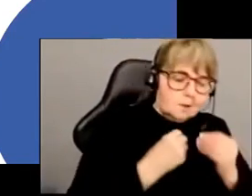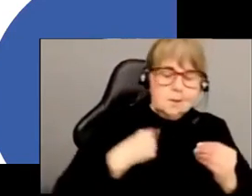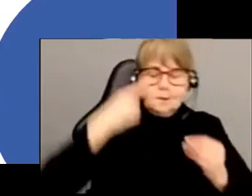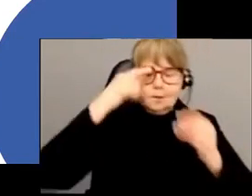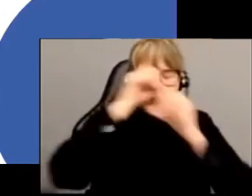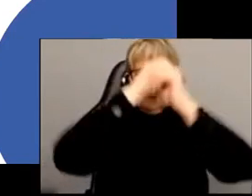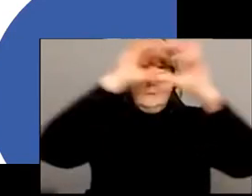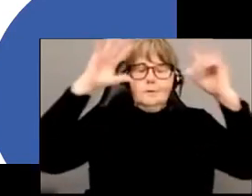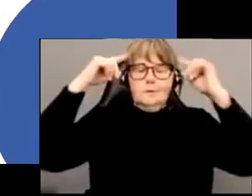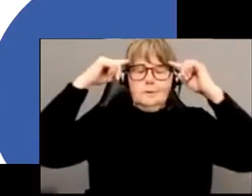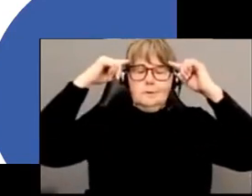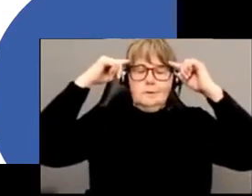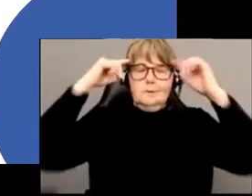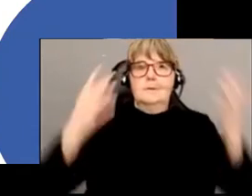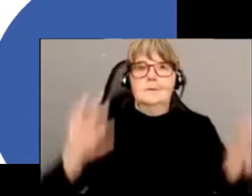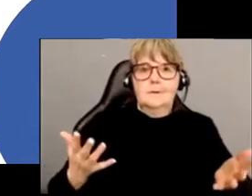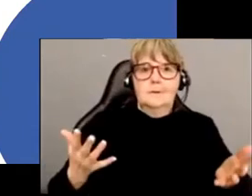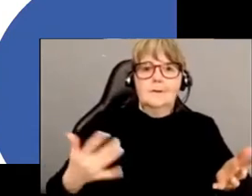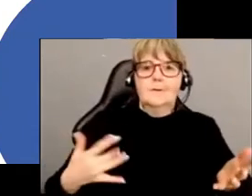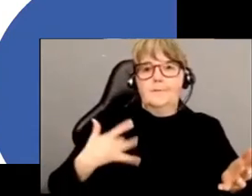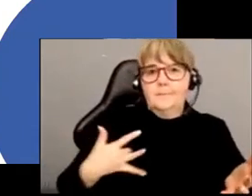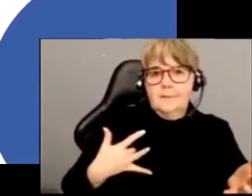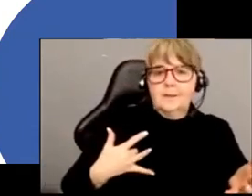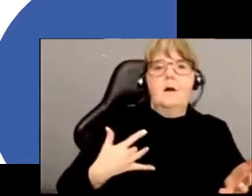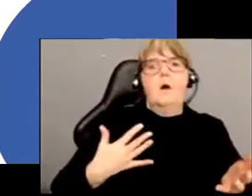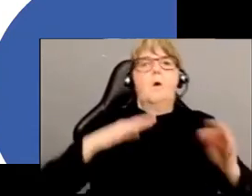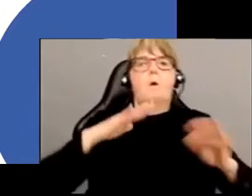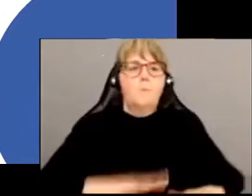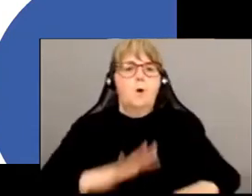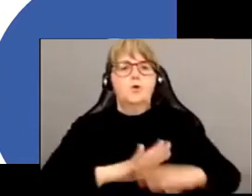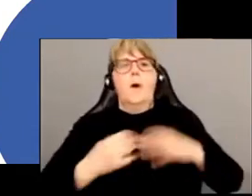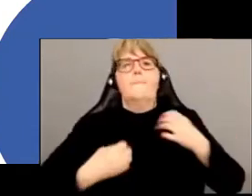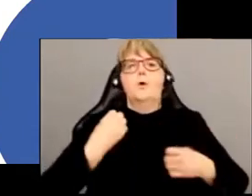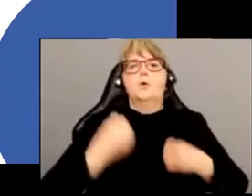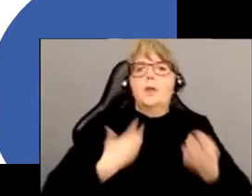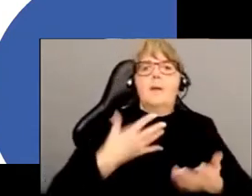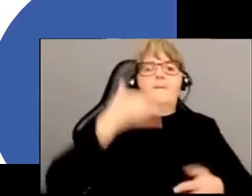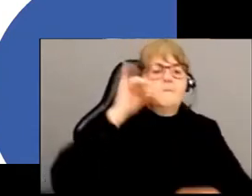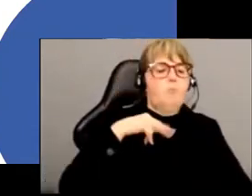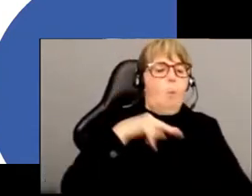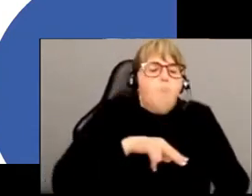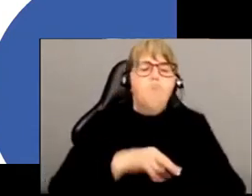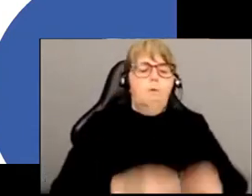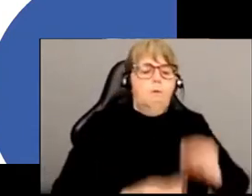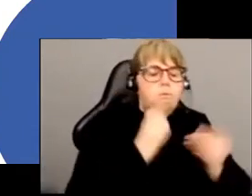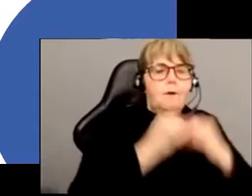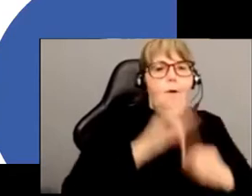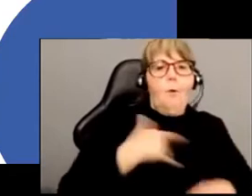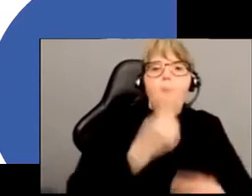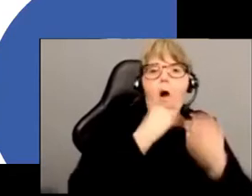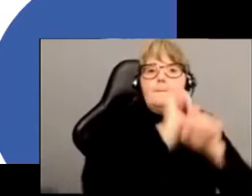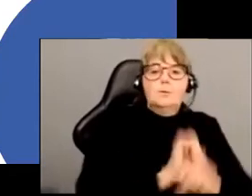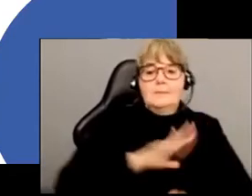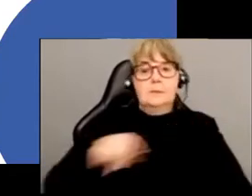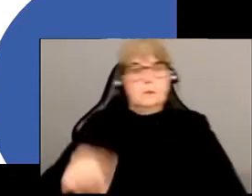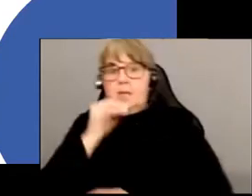moins déprécier les capacités cognitives et émotionnelles des vaches. Donc on a effectivement un besoin d